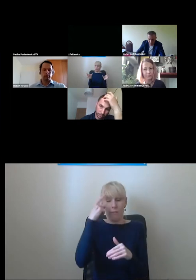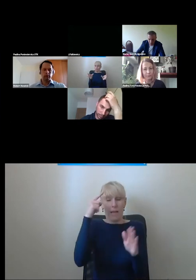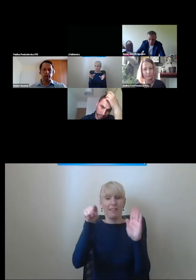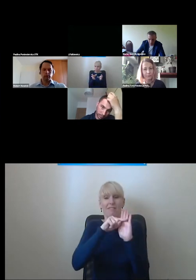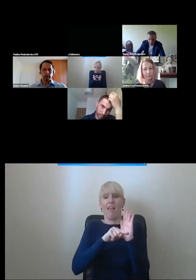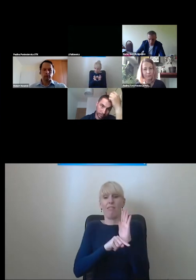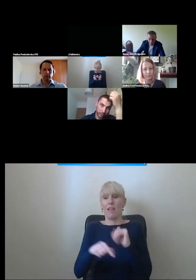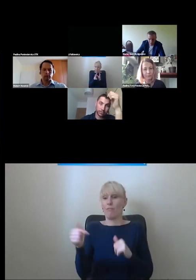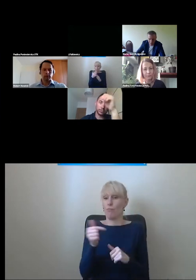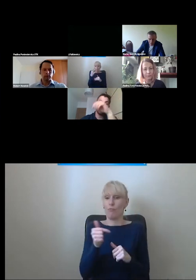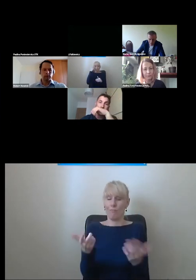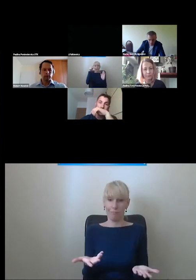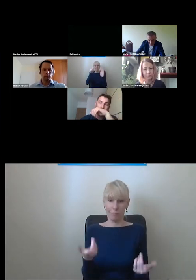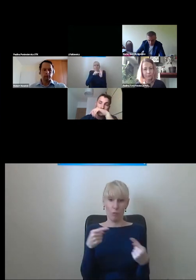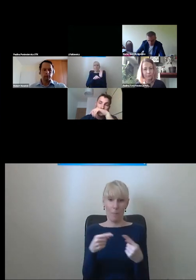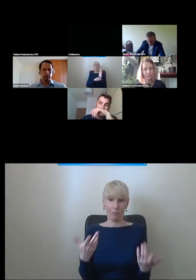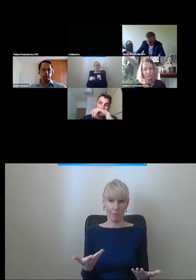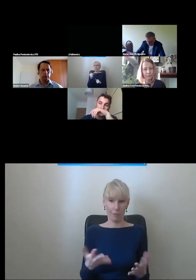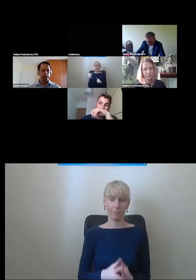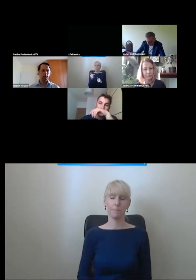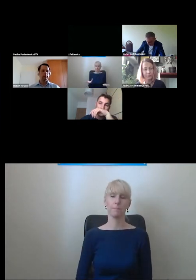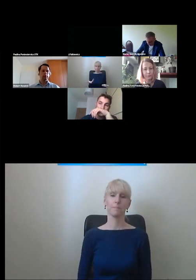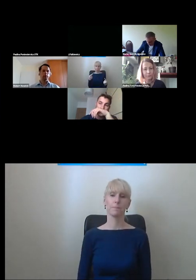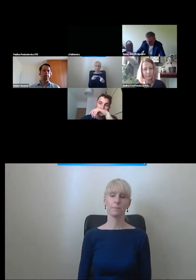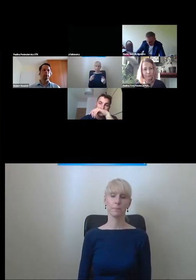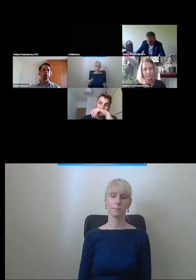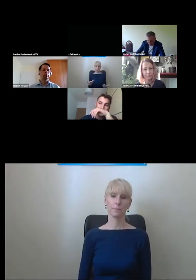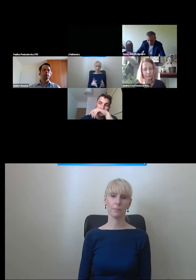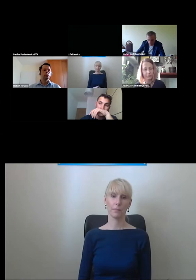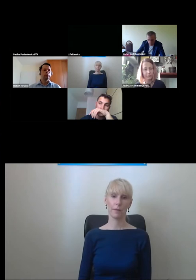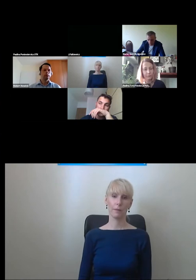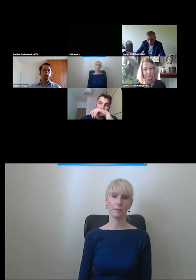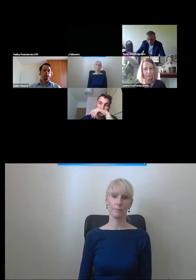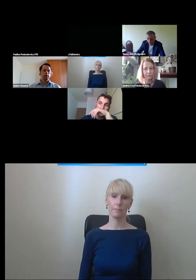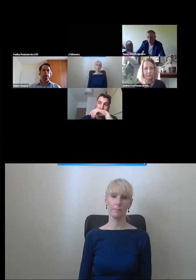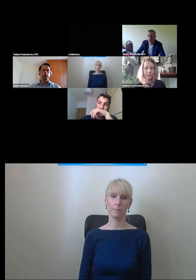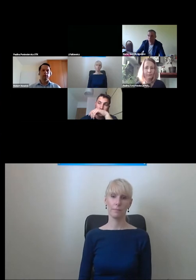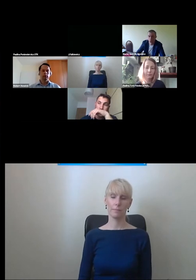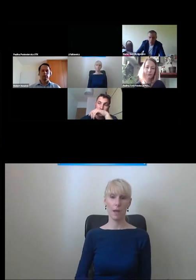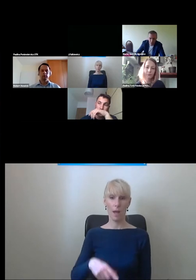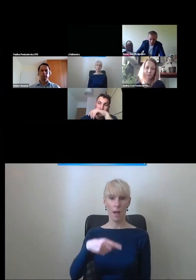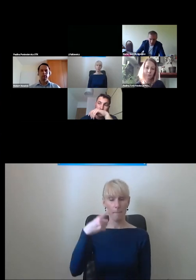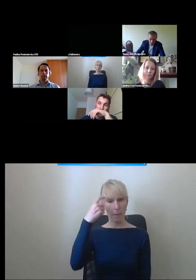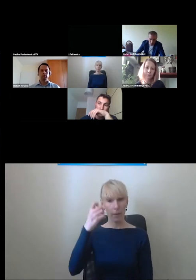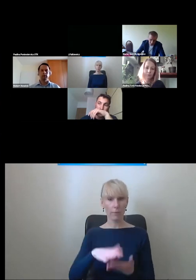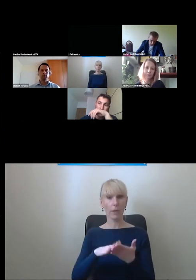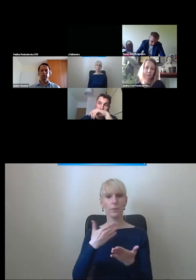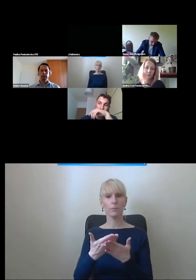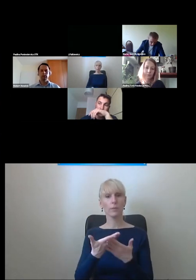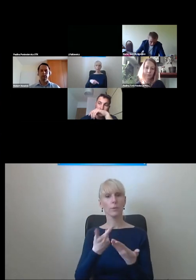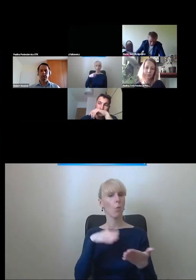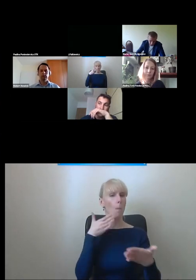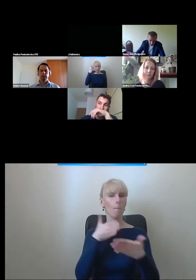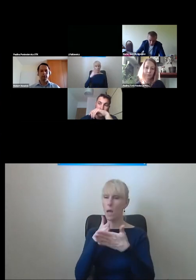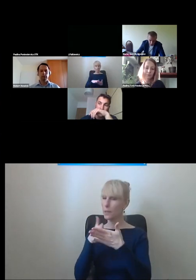odpowiedni poziom bezpieczeństwa. Także staramy się, tak w cudzysłowie ujmując, nie rzucać kłód pod